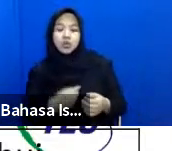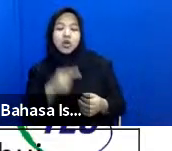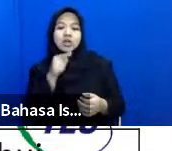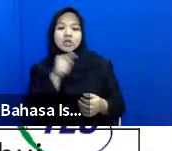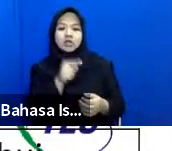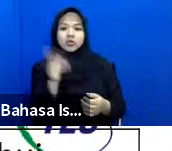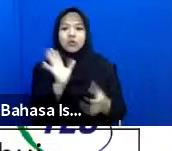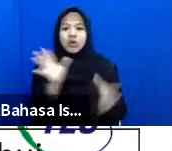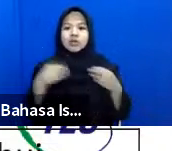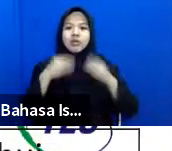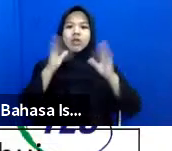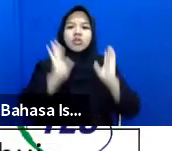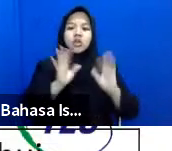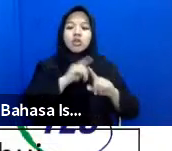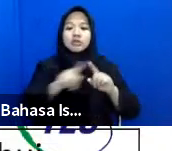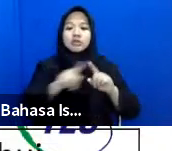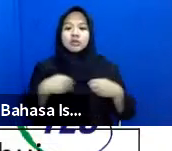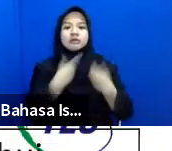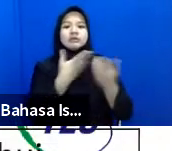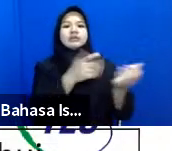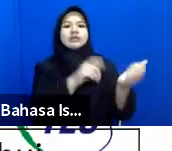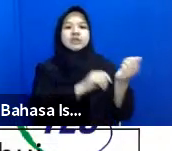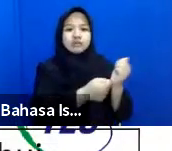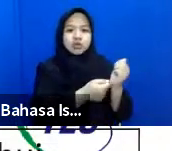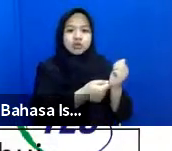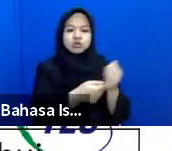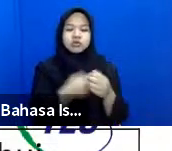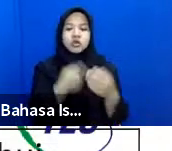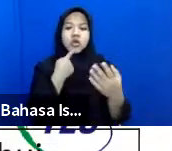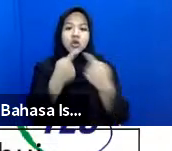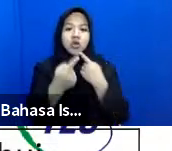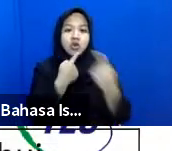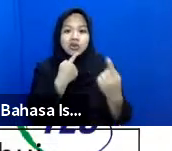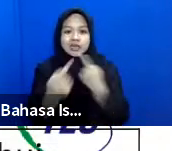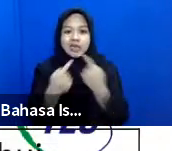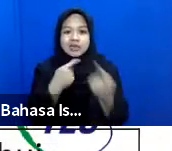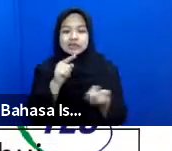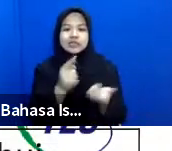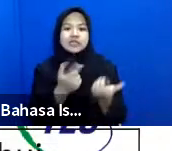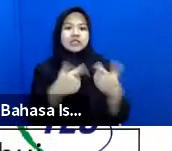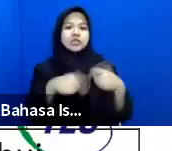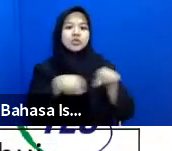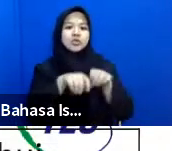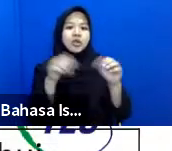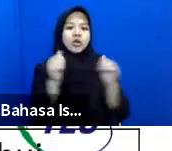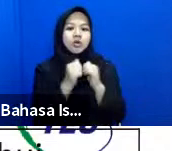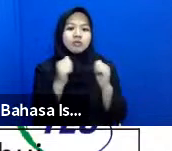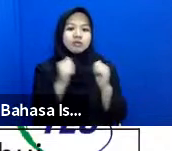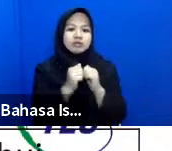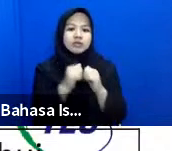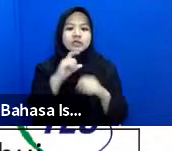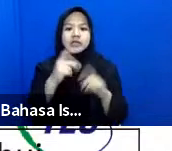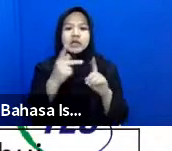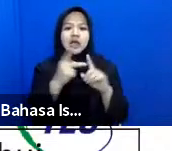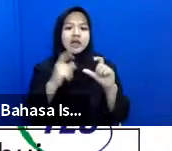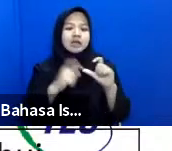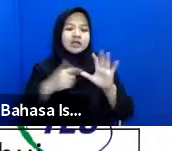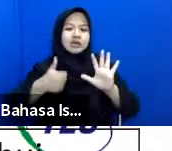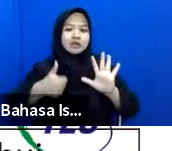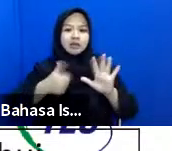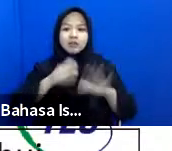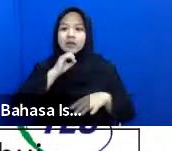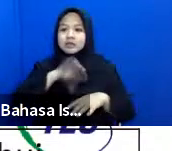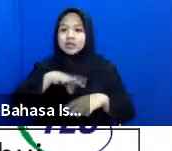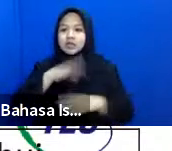diterima tapi juga direspon koordinasi ini sesuai dengan komitmen CS yang ke-enam lansia dan